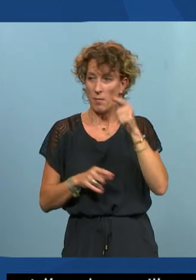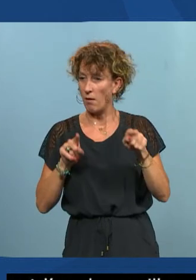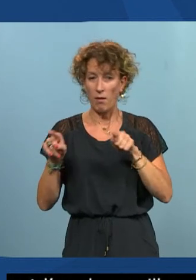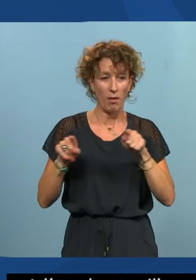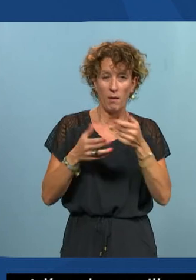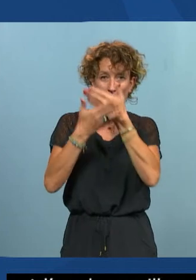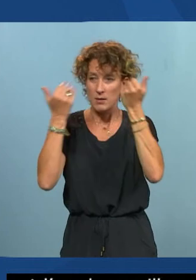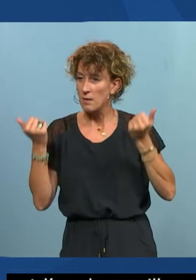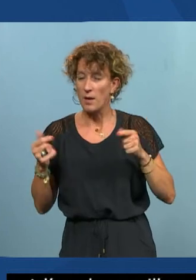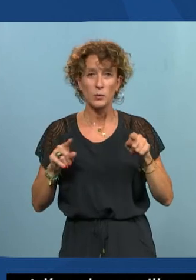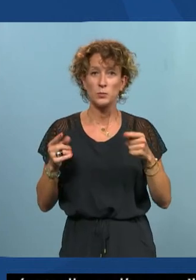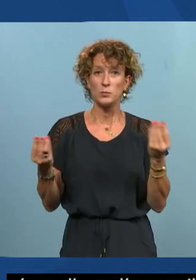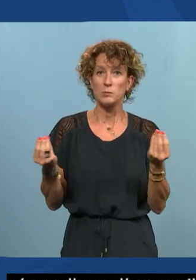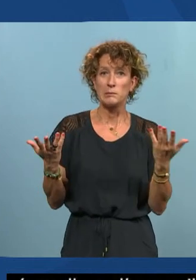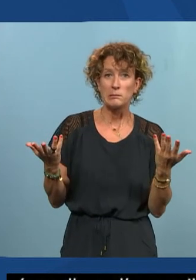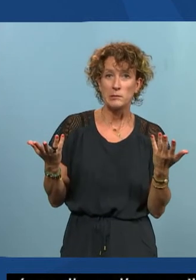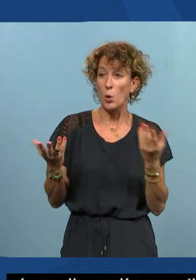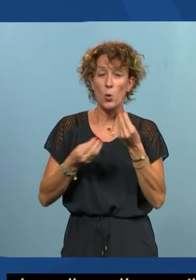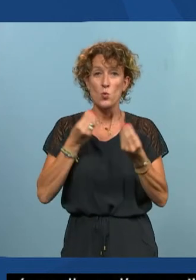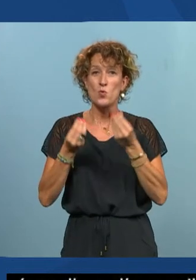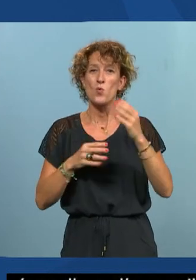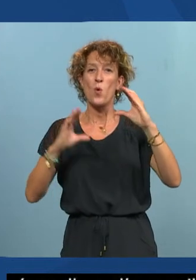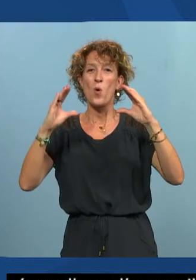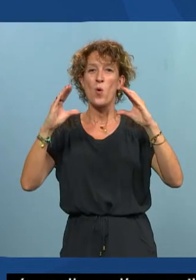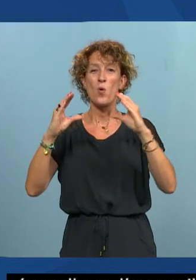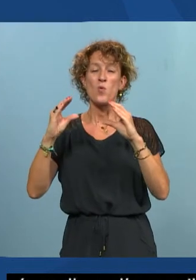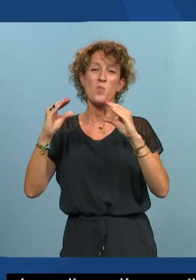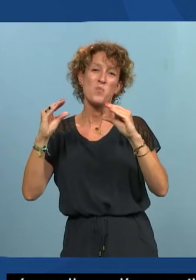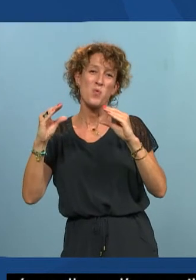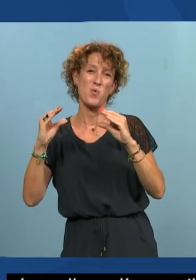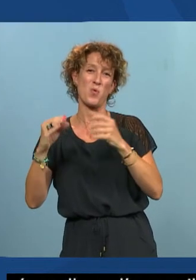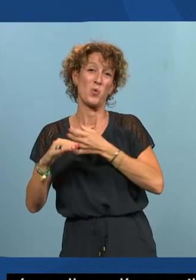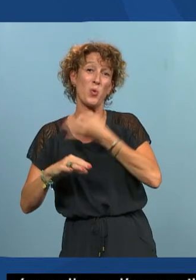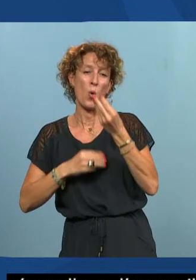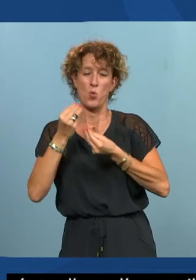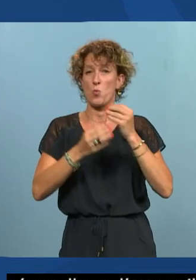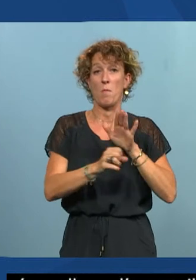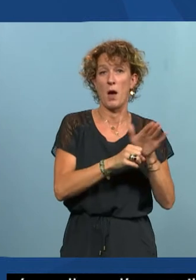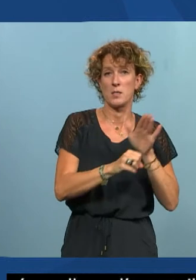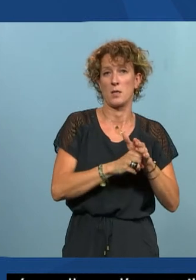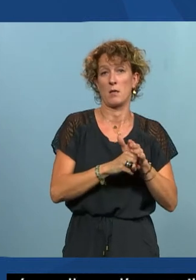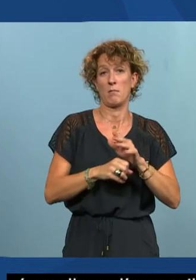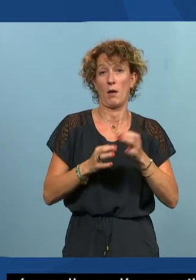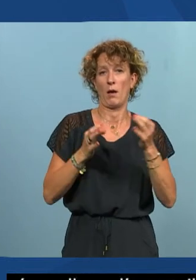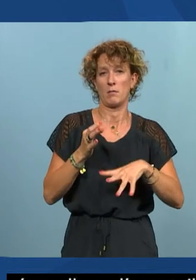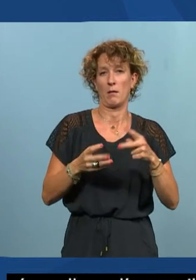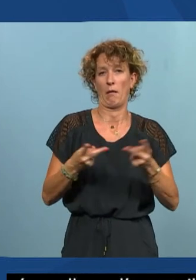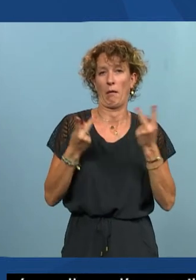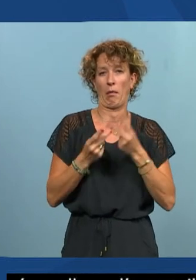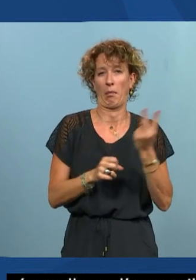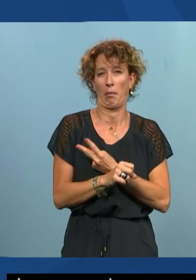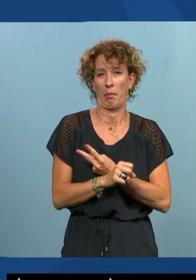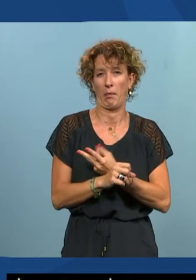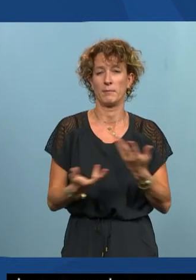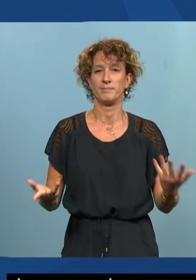chez un daltonien ou les tomates seront trop mûres ou pas assez en tout cas la salade sera pas bonne voilà voilà un petit peu moi ce que je voulais